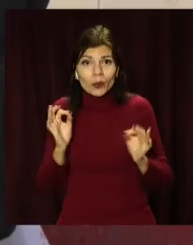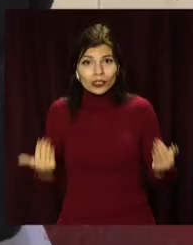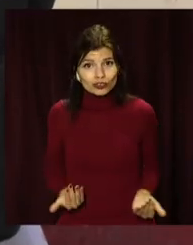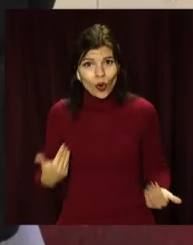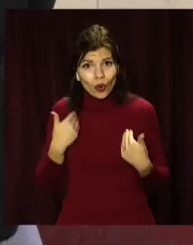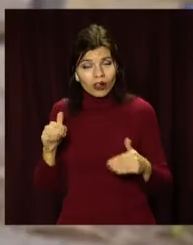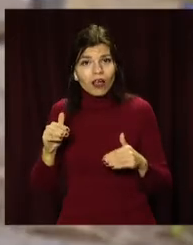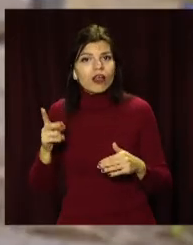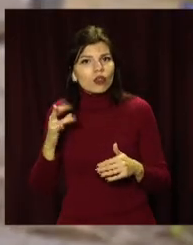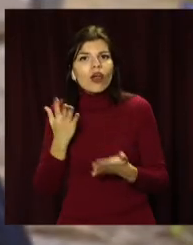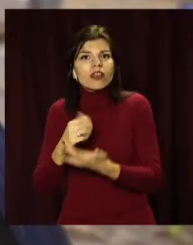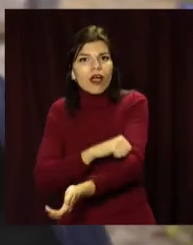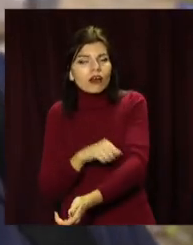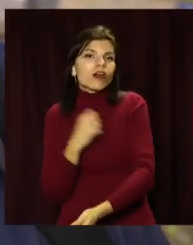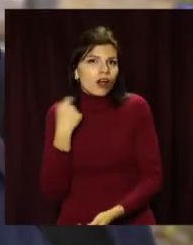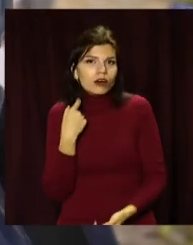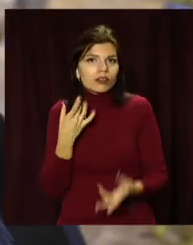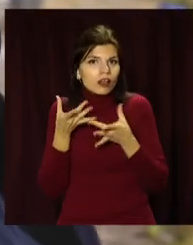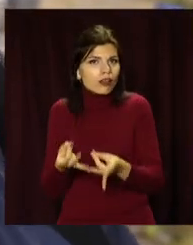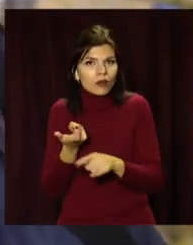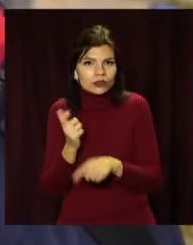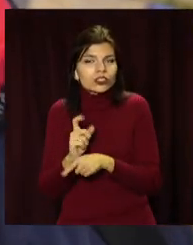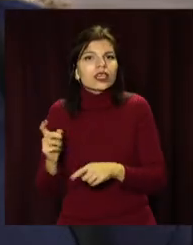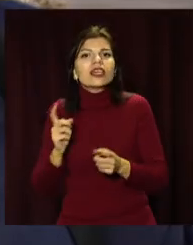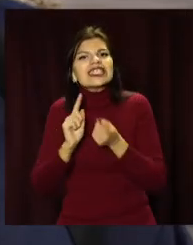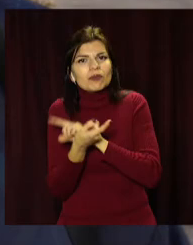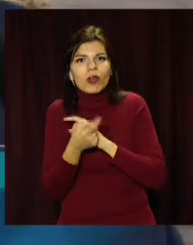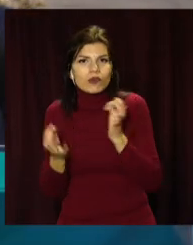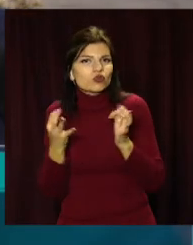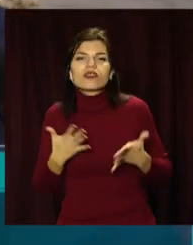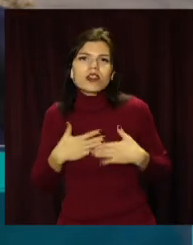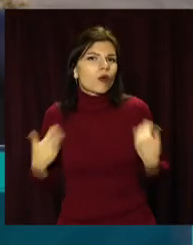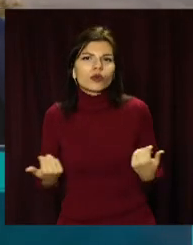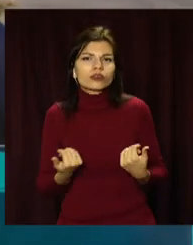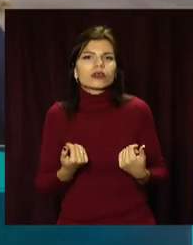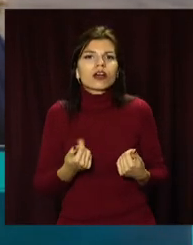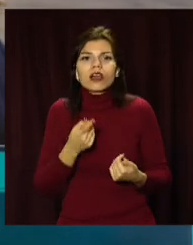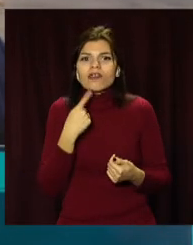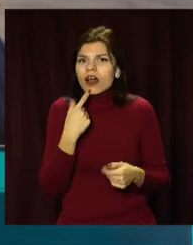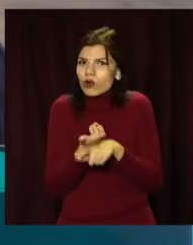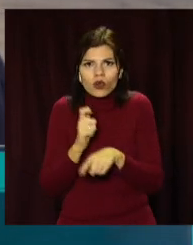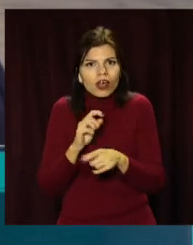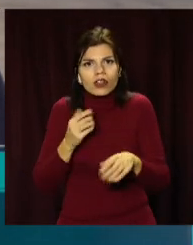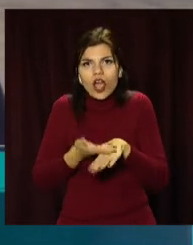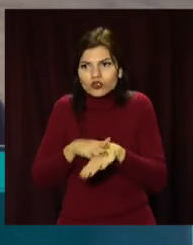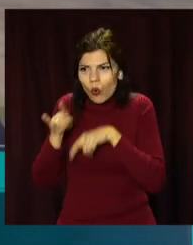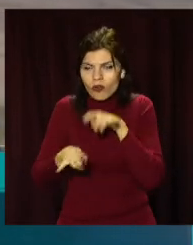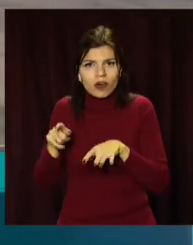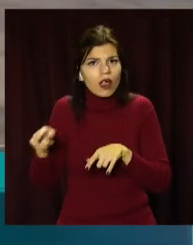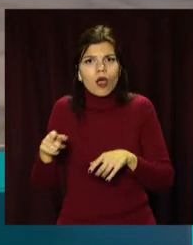життя – це алкоголь, наркотики та відсутність бажання щось змінювати. Дуже важко говорити, когось з вулиці прийти. Всі бояться.